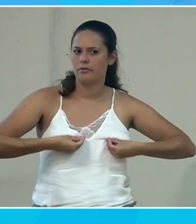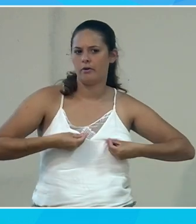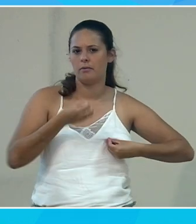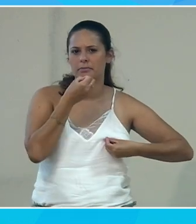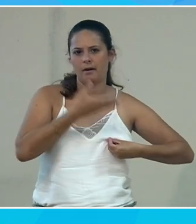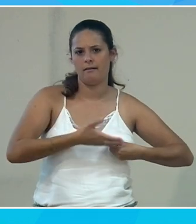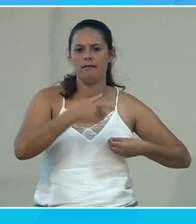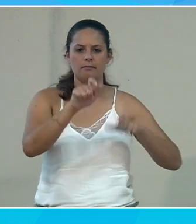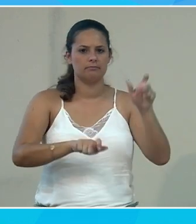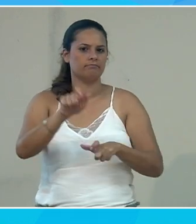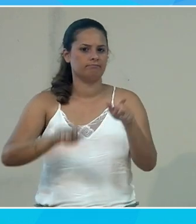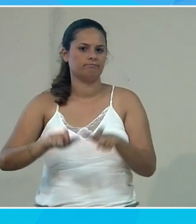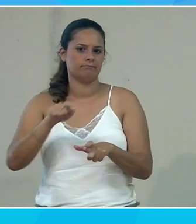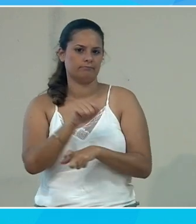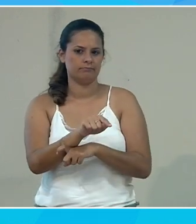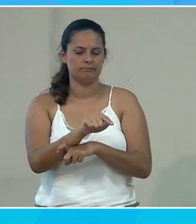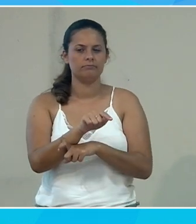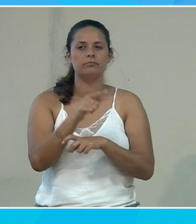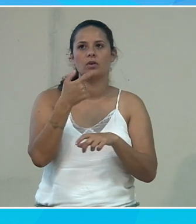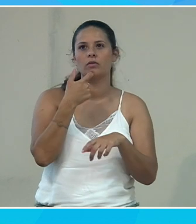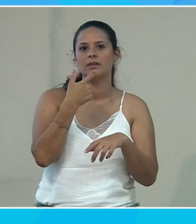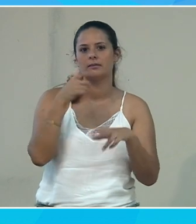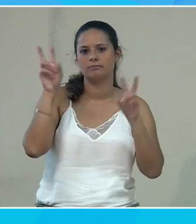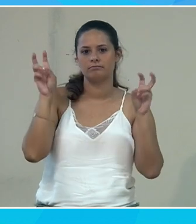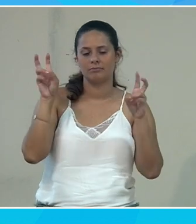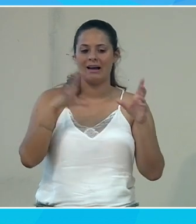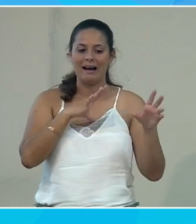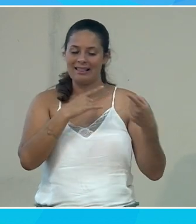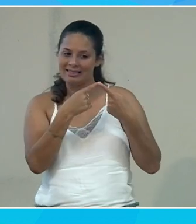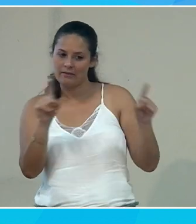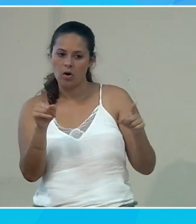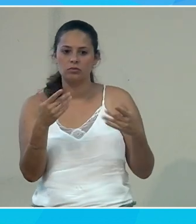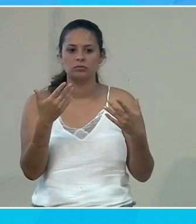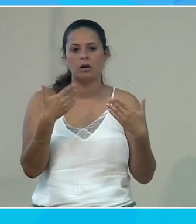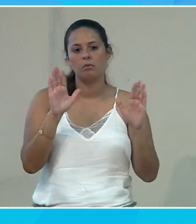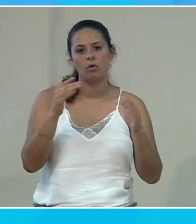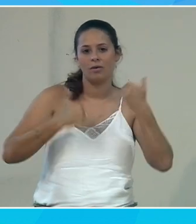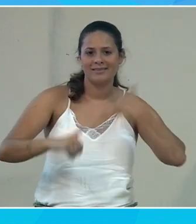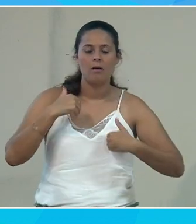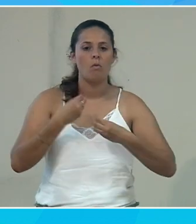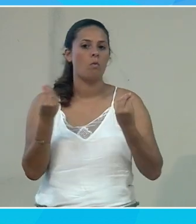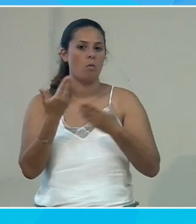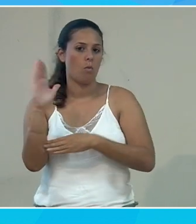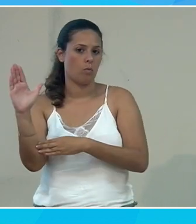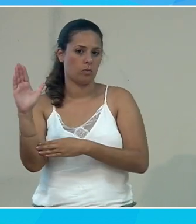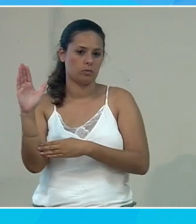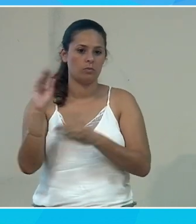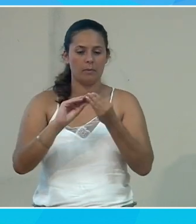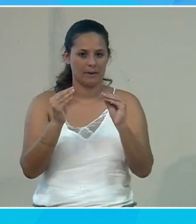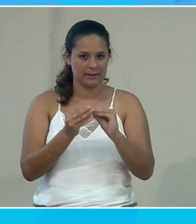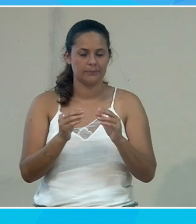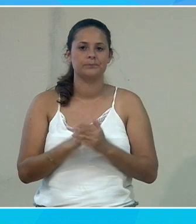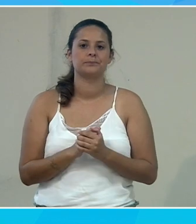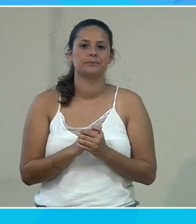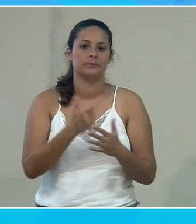personnes, on va dire, entre guillemets, ayant une différence, peu importe la différence, que ce soit du handicap ou une autre problématique.